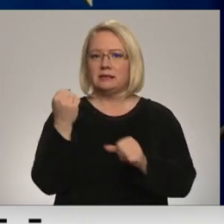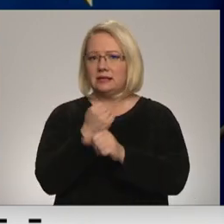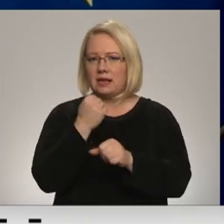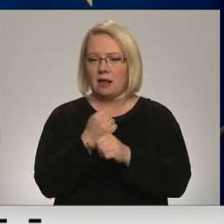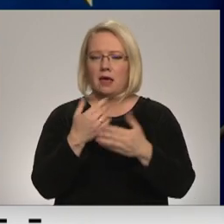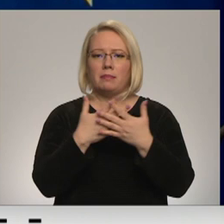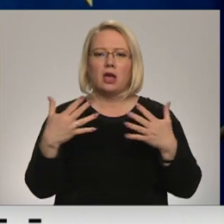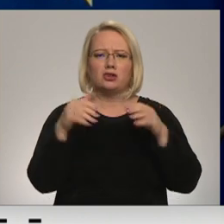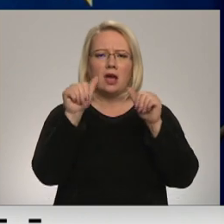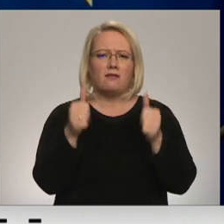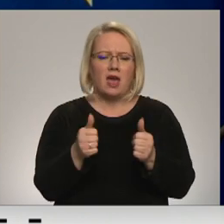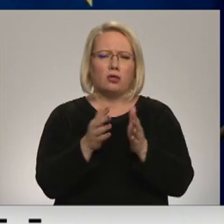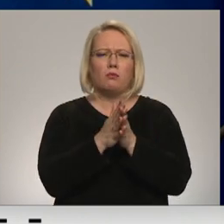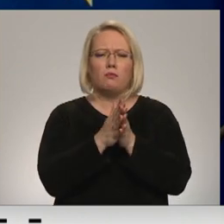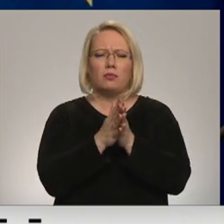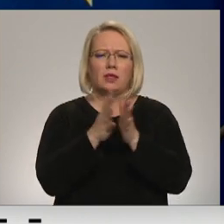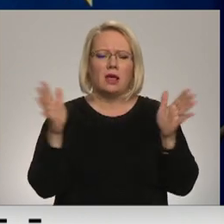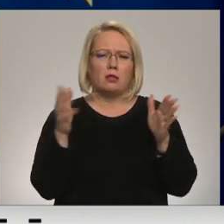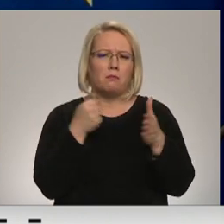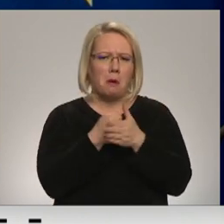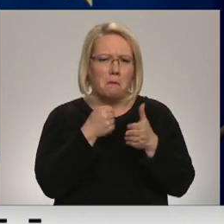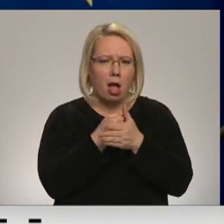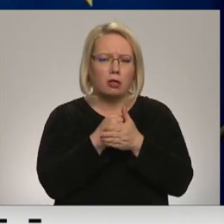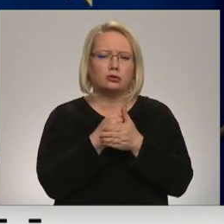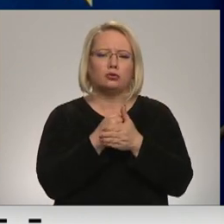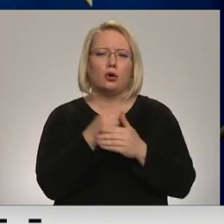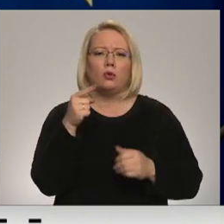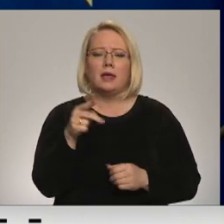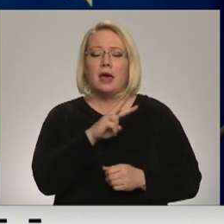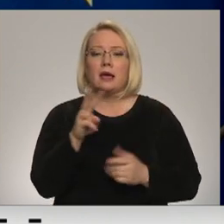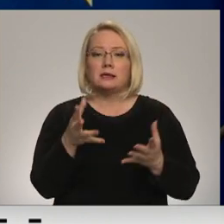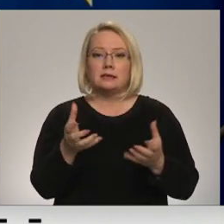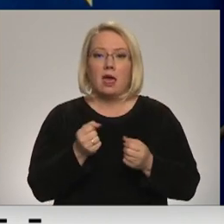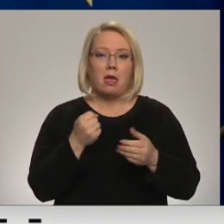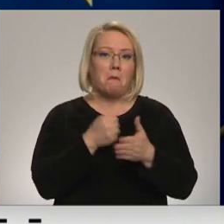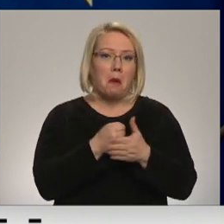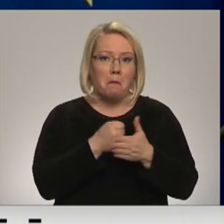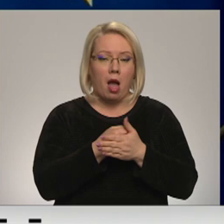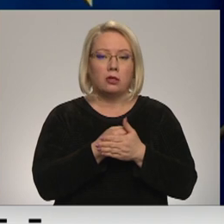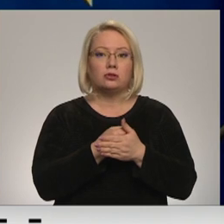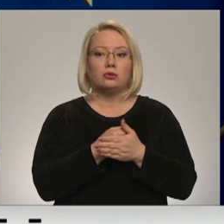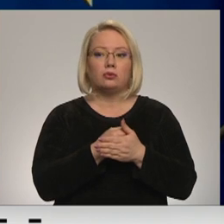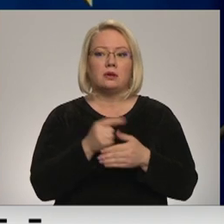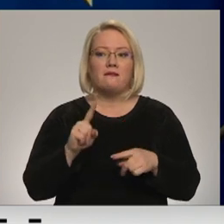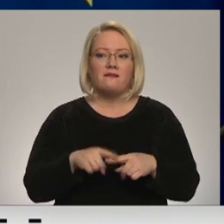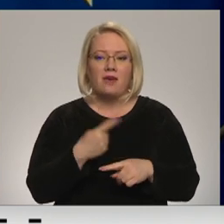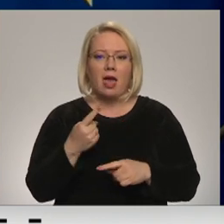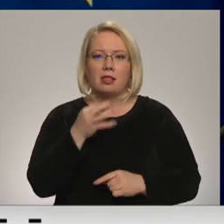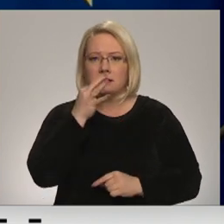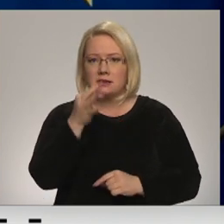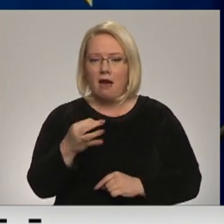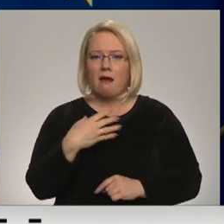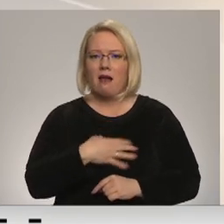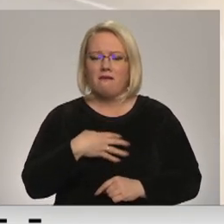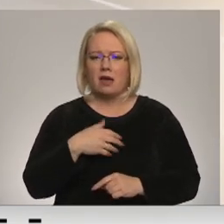dažādu veidu ļoti plašus pabalstus. Un tie, kuri saņem pabalstus, vēl saka, ka